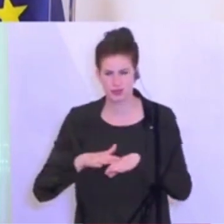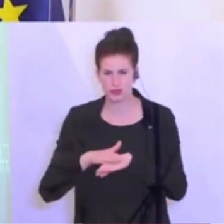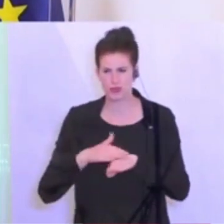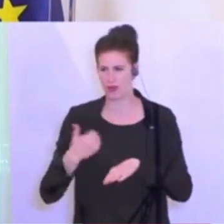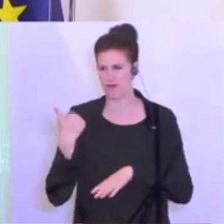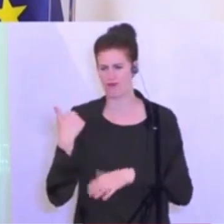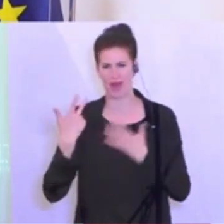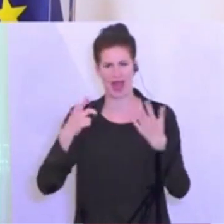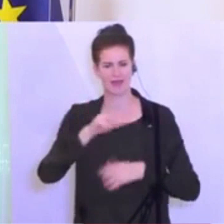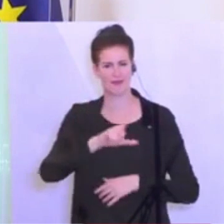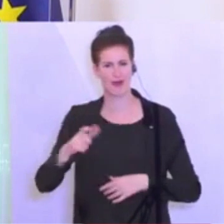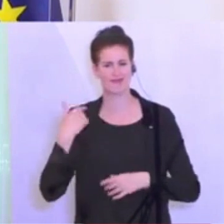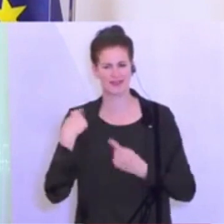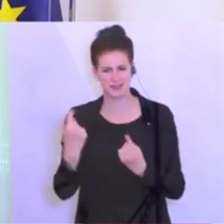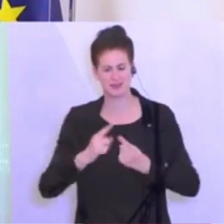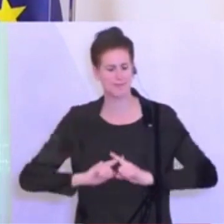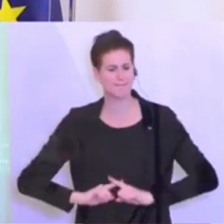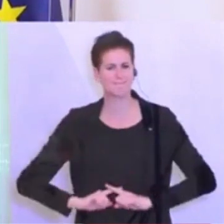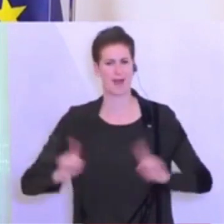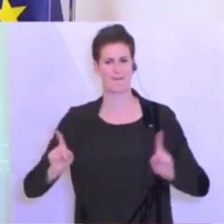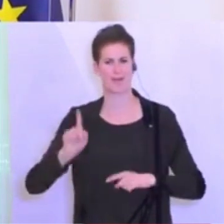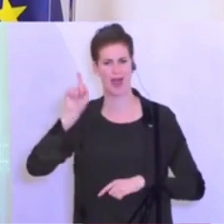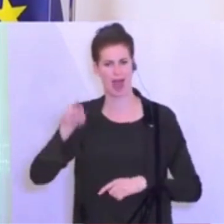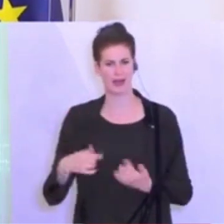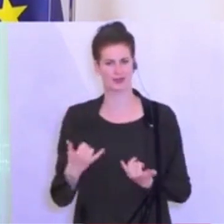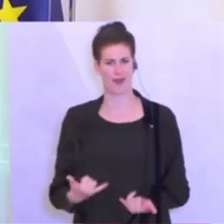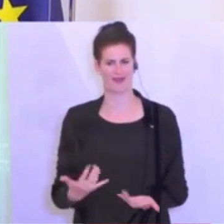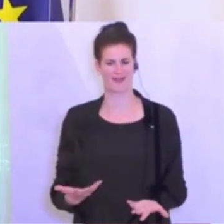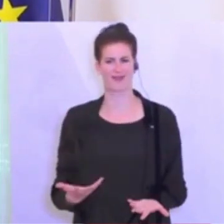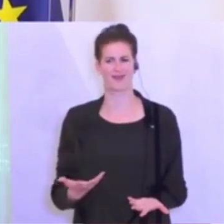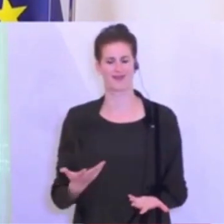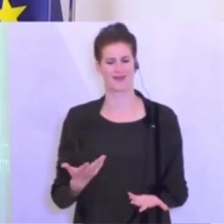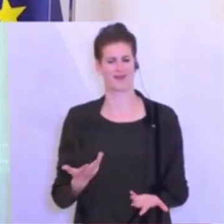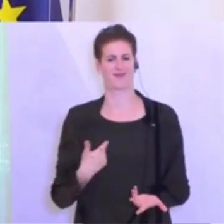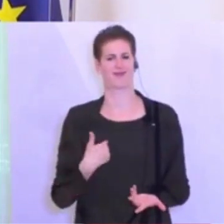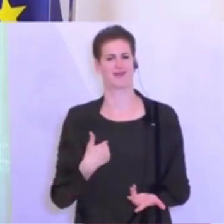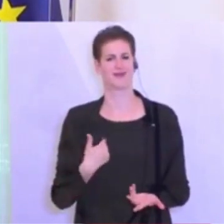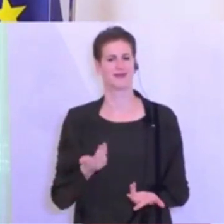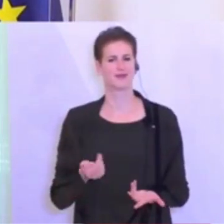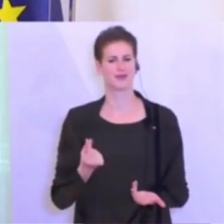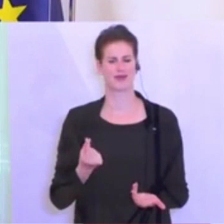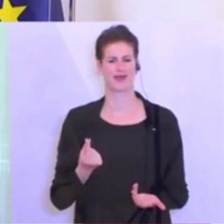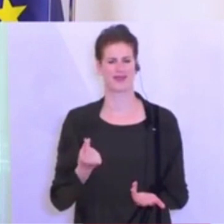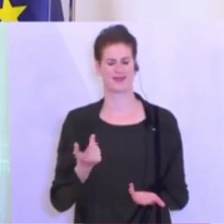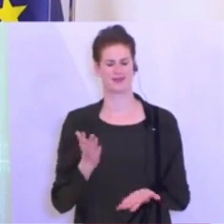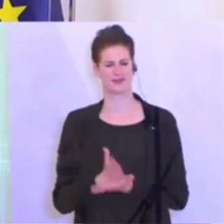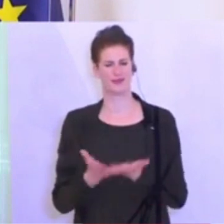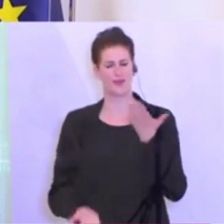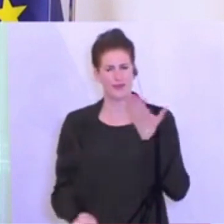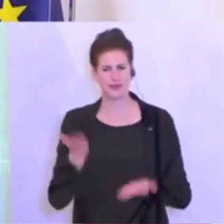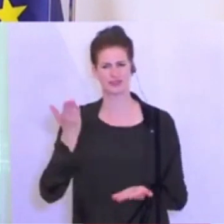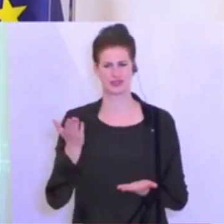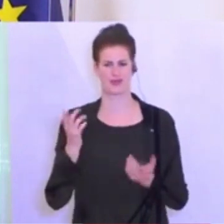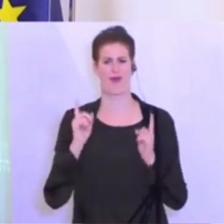Wochen eine ganz andere war als heute. Dann müsste ich erwähnen, dass es einen Unterschied macht, ob in einem